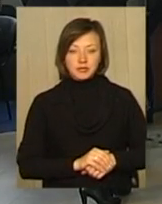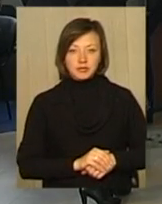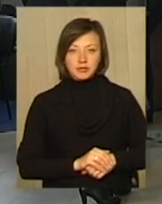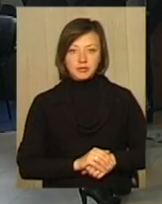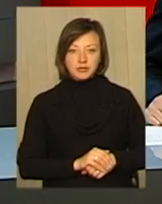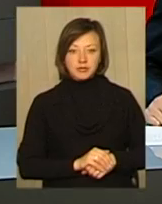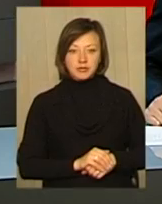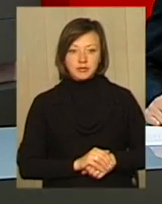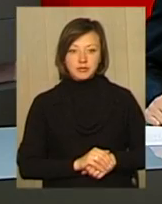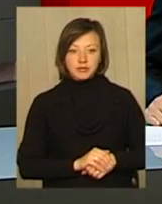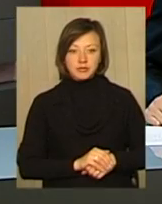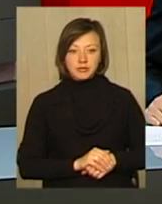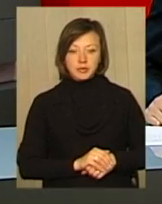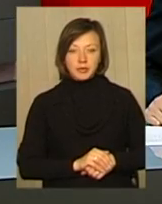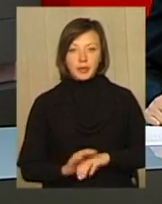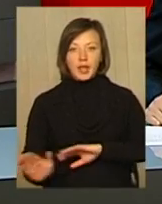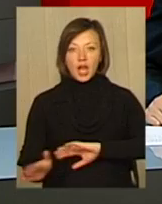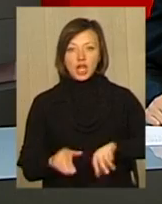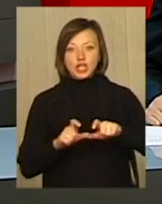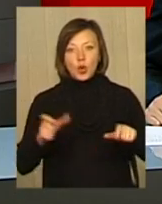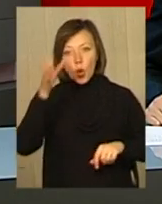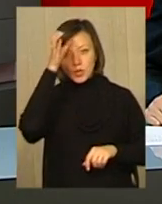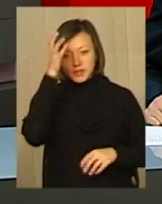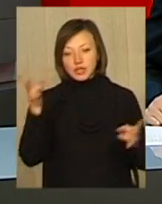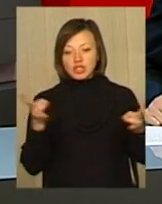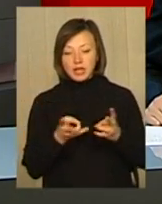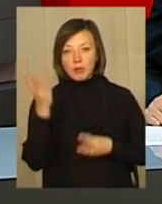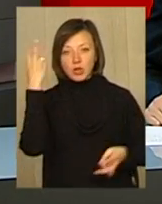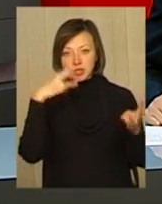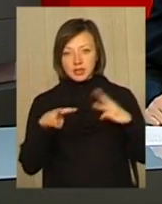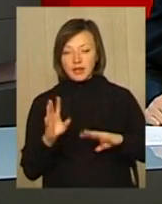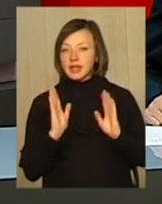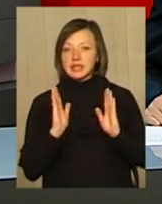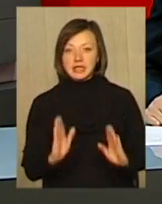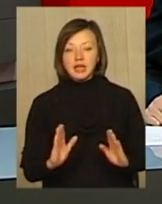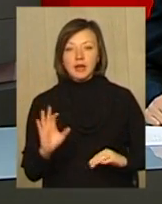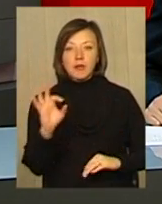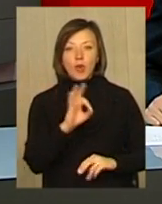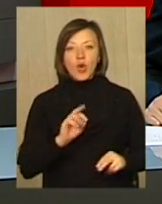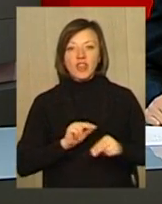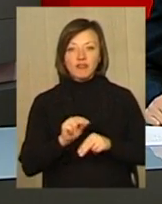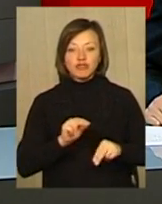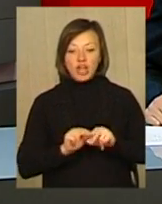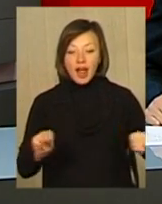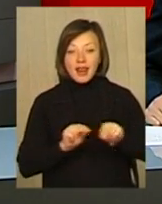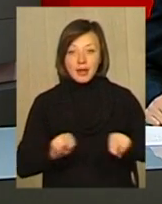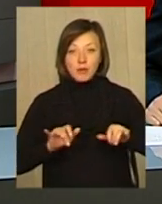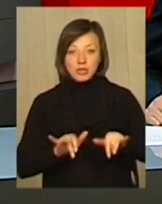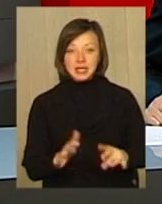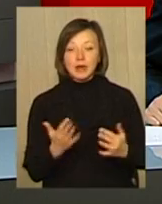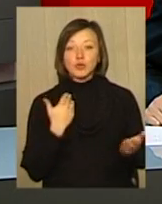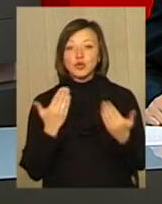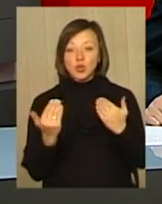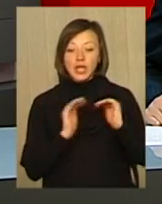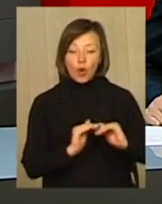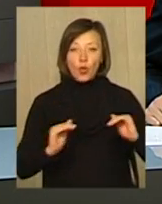колективі. Шкільну освіту час модернізувати. Йдеться не стільки навіть про навчальний процес, скільки про стосунки